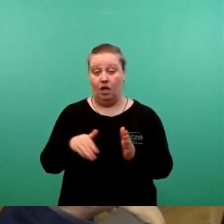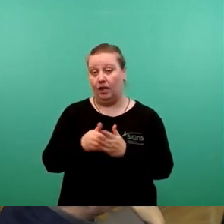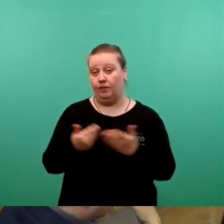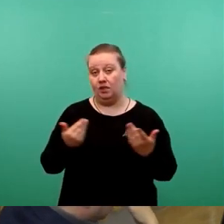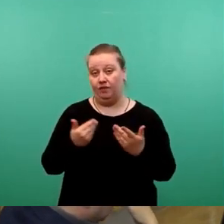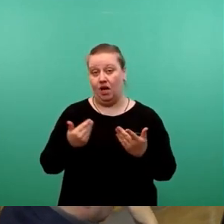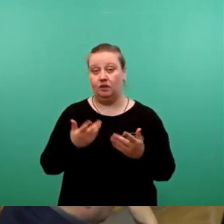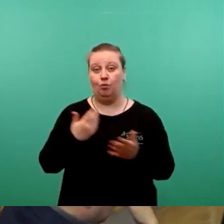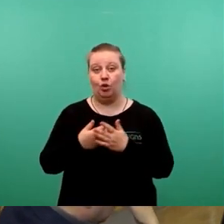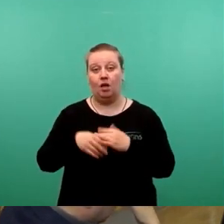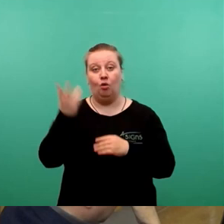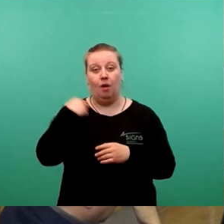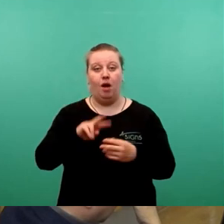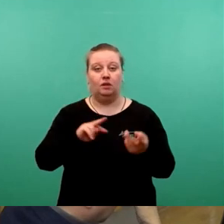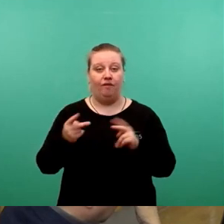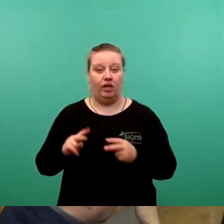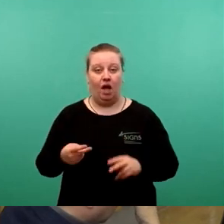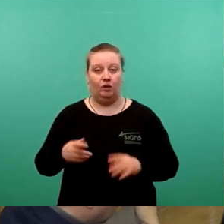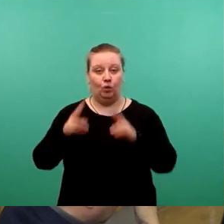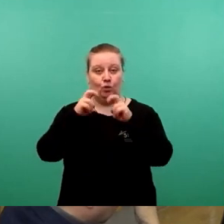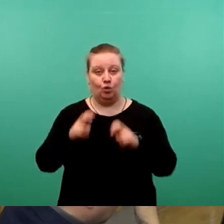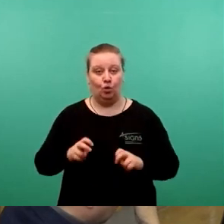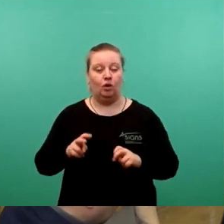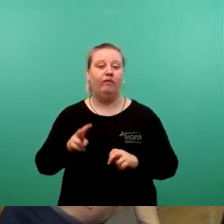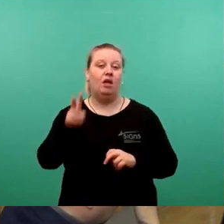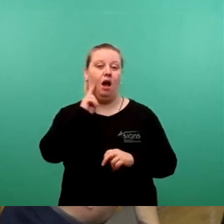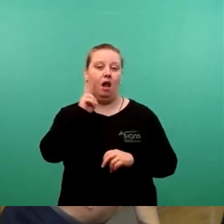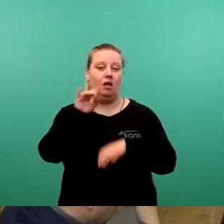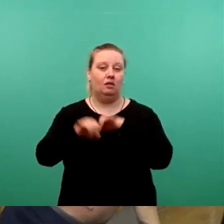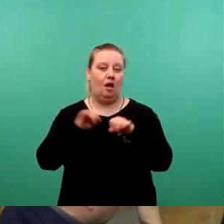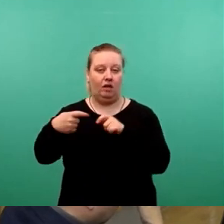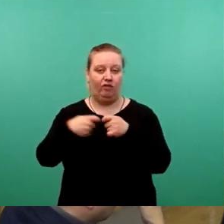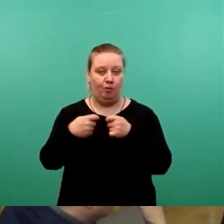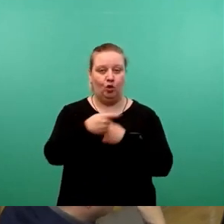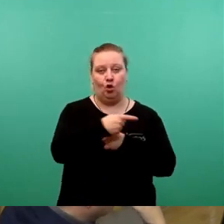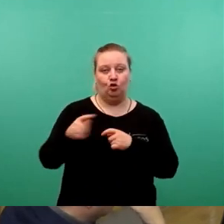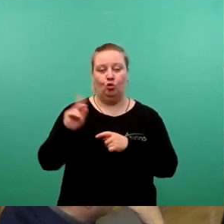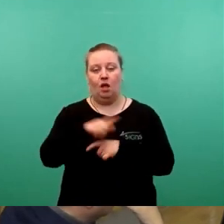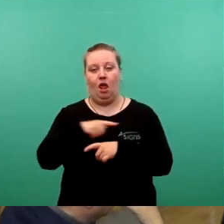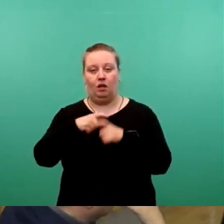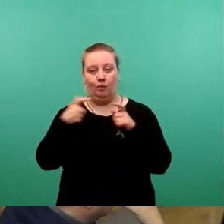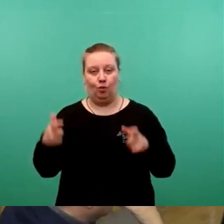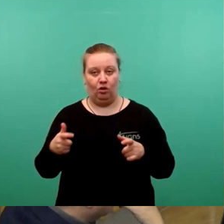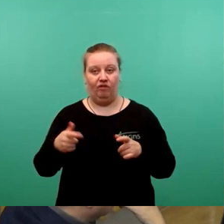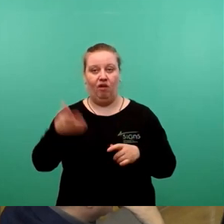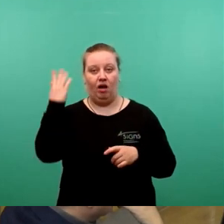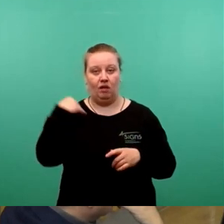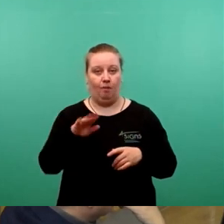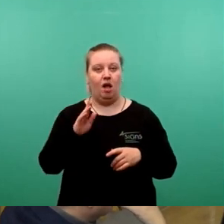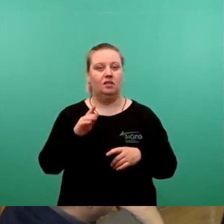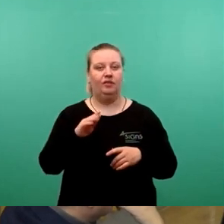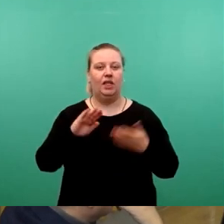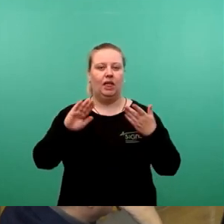Variantenuntersuchung zur Schaffung einer Alltagsradverbindung zwischen Klotsche und Langebrück? Denn seit dem Schließen des kleinen